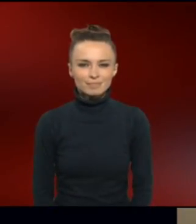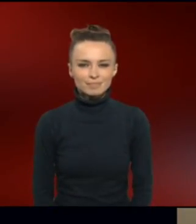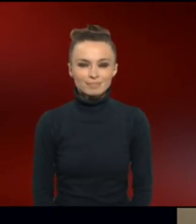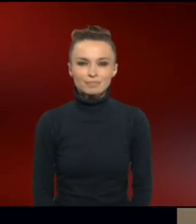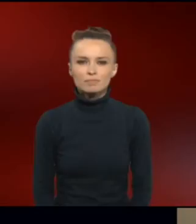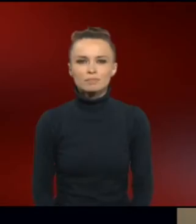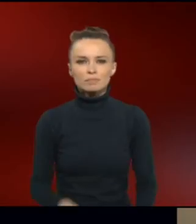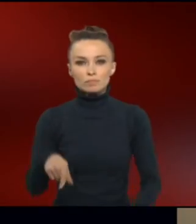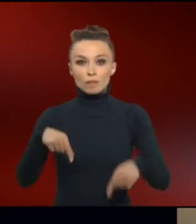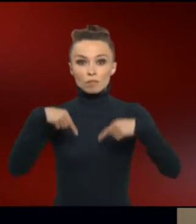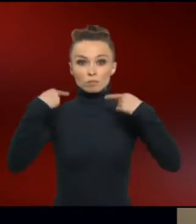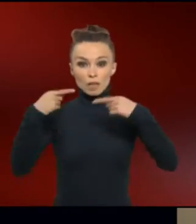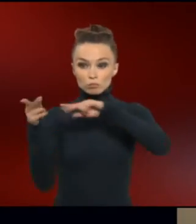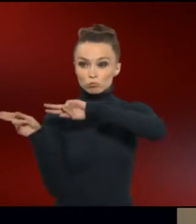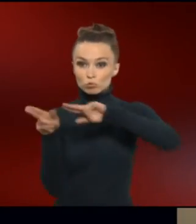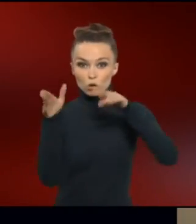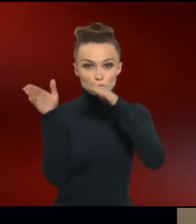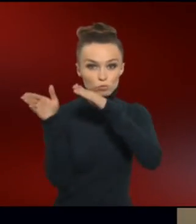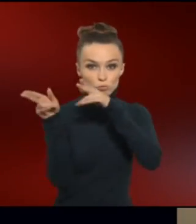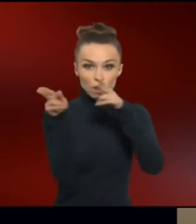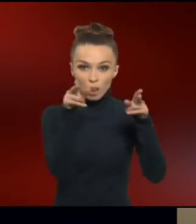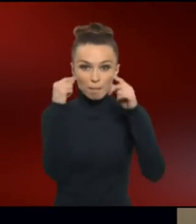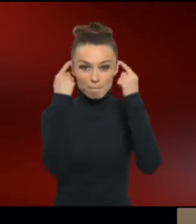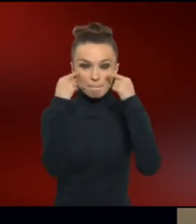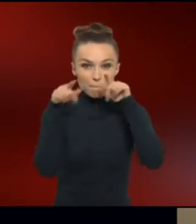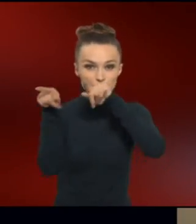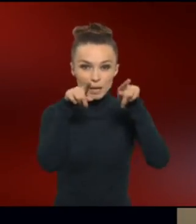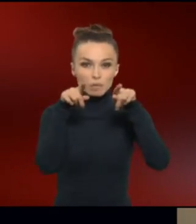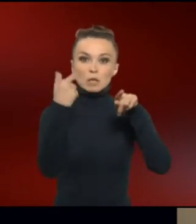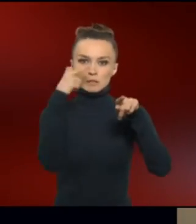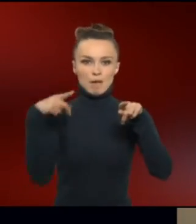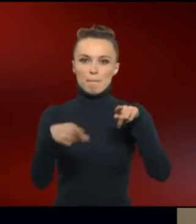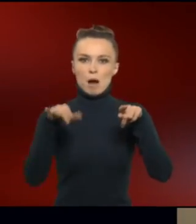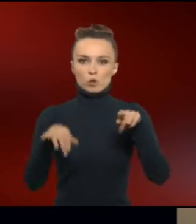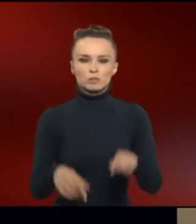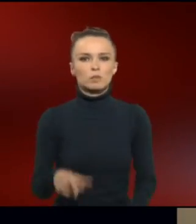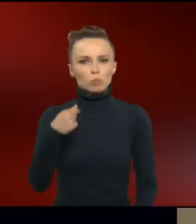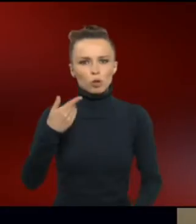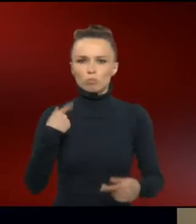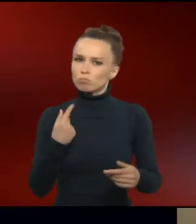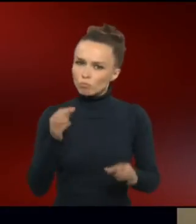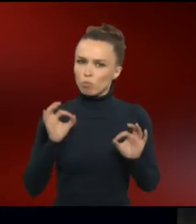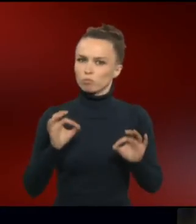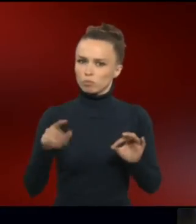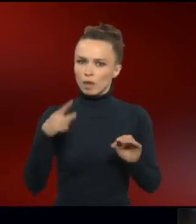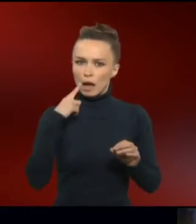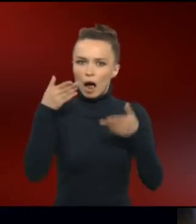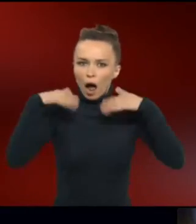Er schaut erst wieder hin, als dort nur zwei Mäuse auftauchen. Man sieht deutlich, dass die Aufmerksamkeit steigt bei denen.